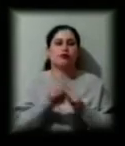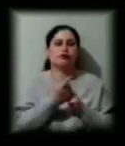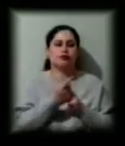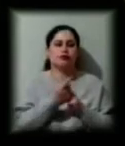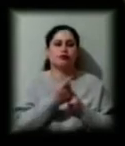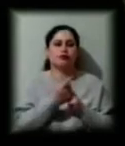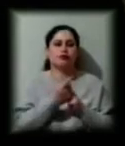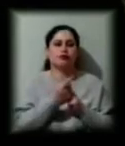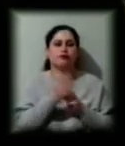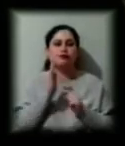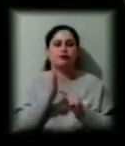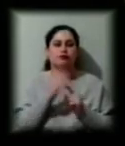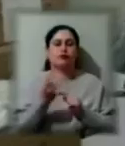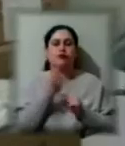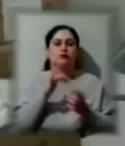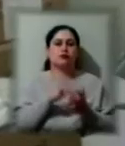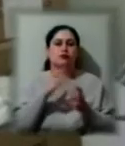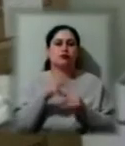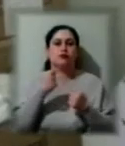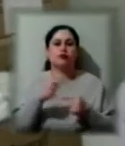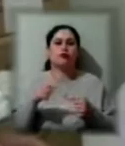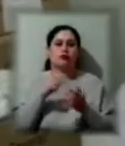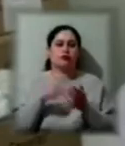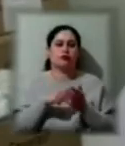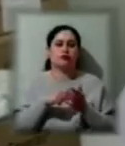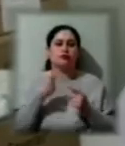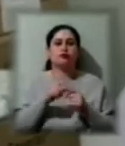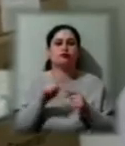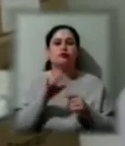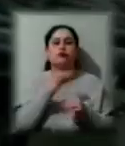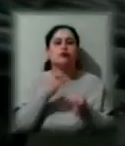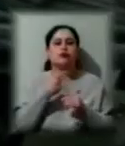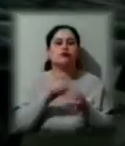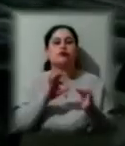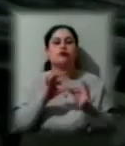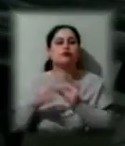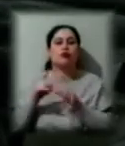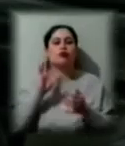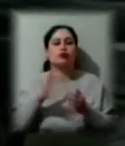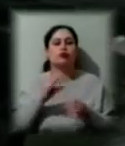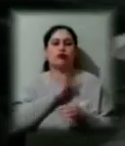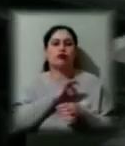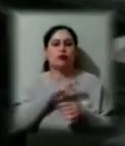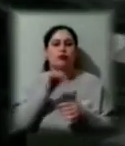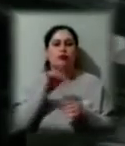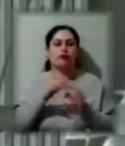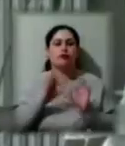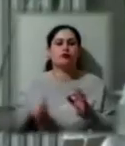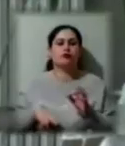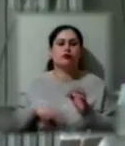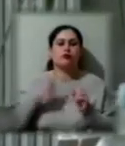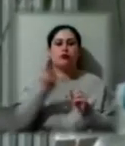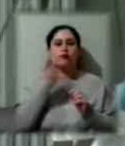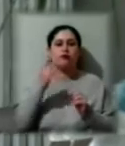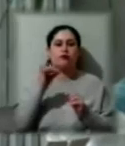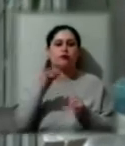обласному центрі і в інших місцях. Детальніше про те, як використовуватимуть апарат, розповів директор обласної інфекційної лікарні Володимир